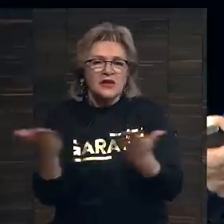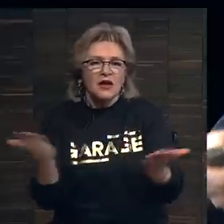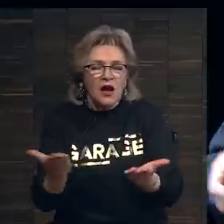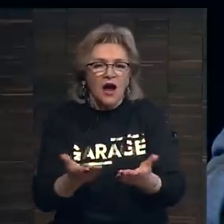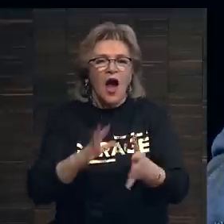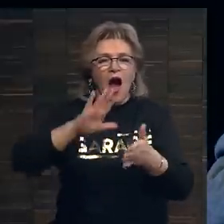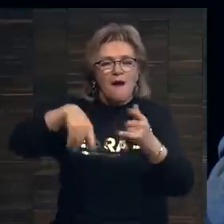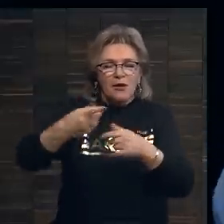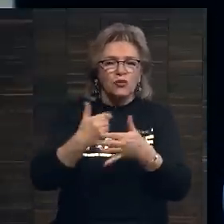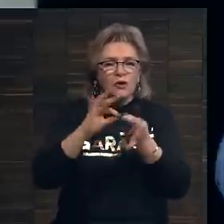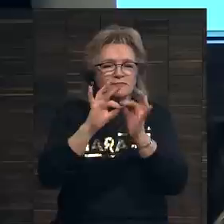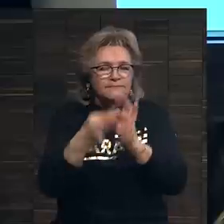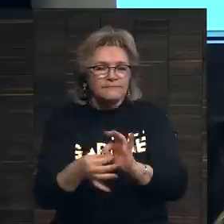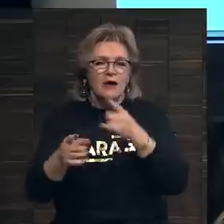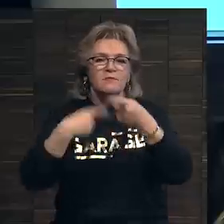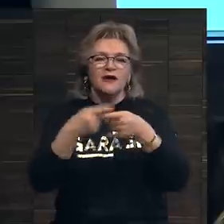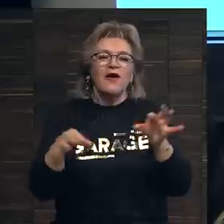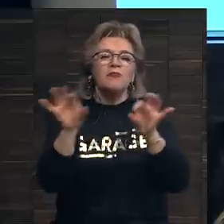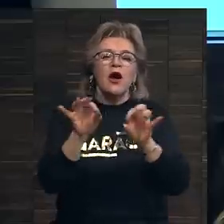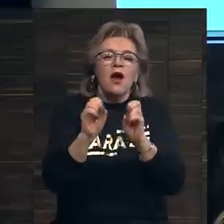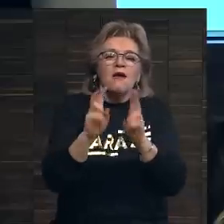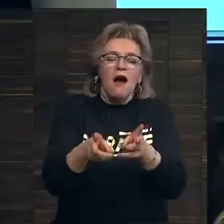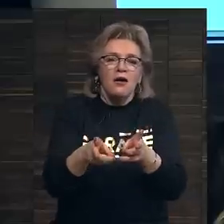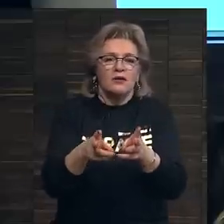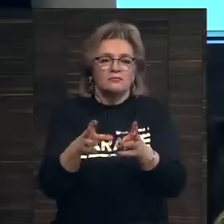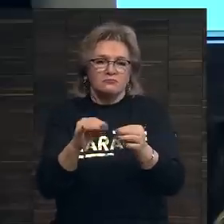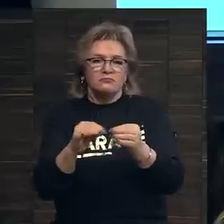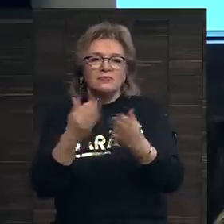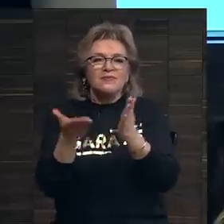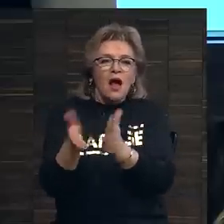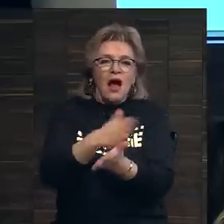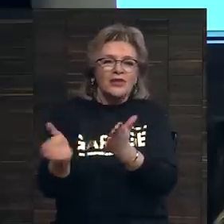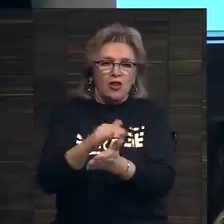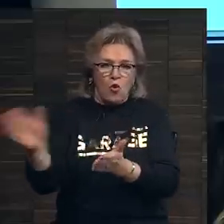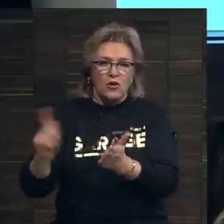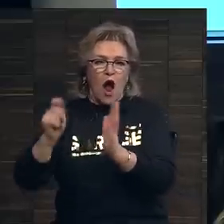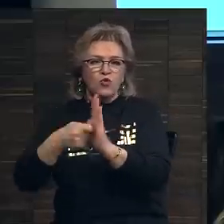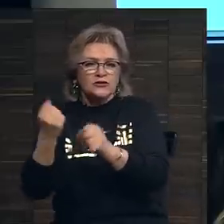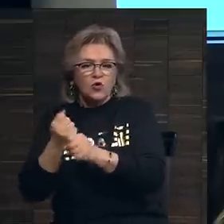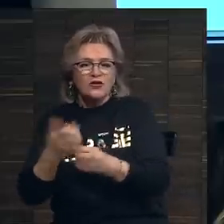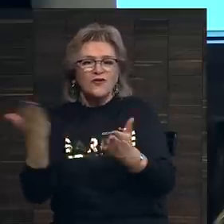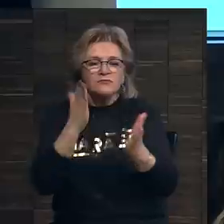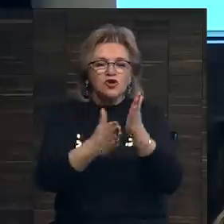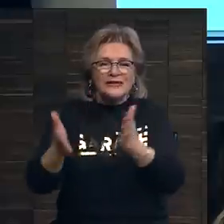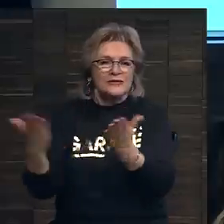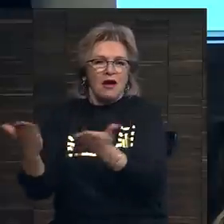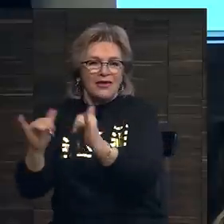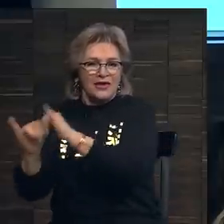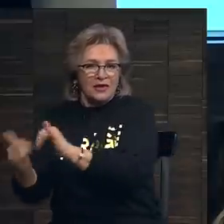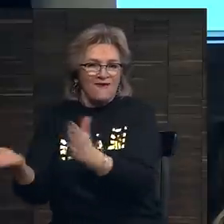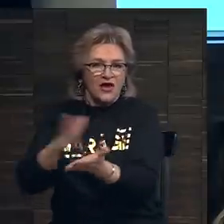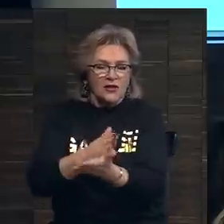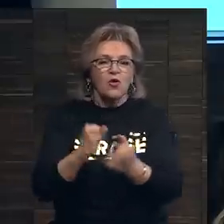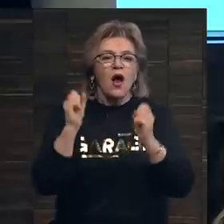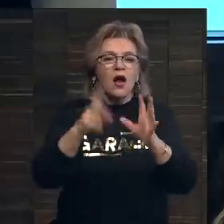уже очень детально мы поговорим о том, как устроены каталоги аукционов, из каких частей они состоят. И